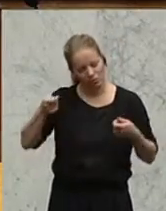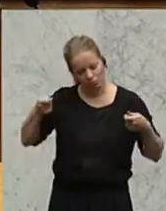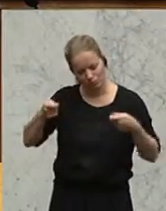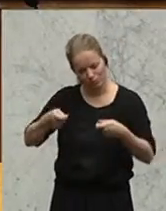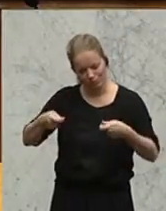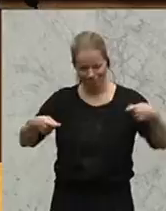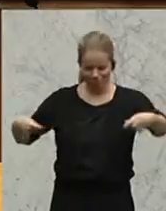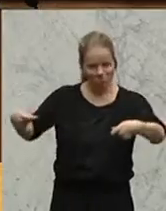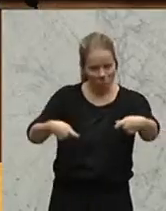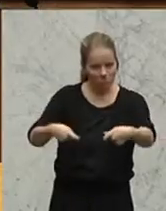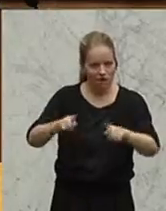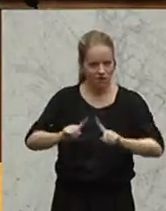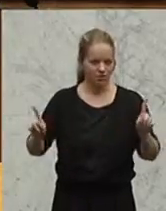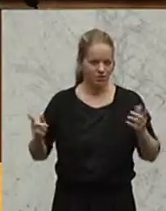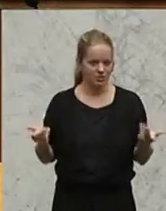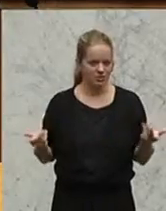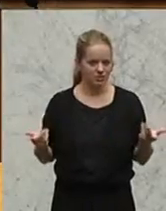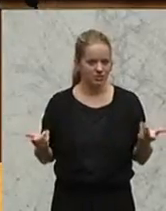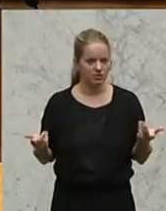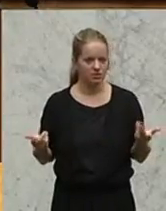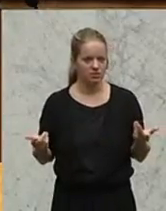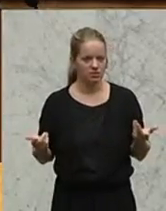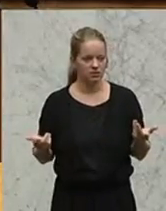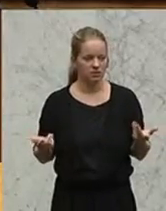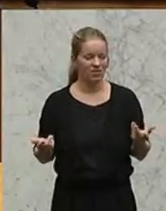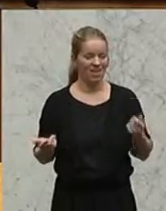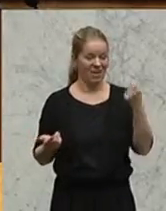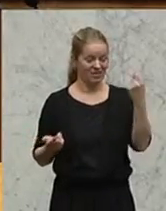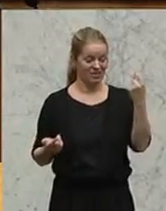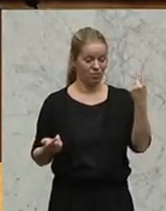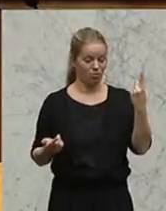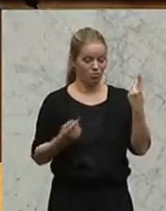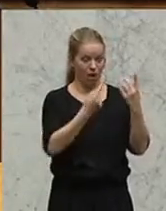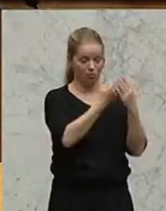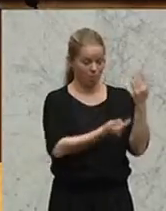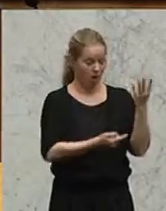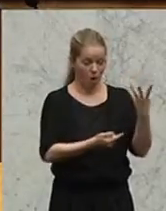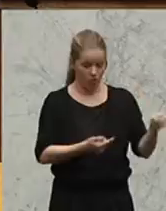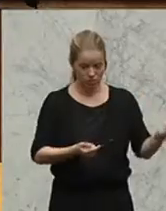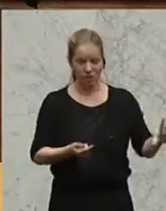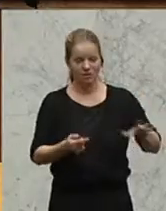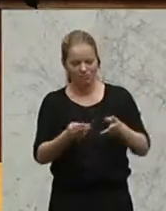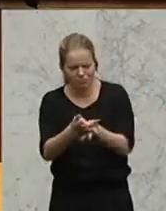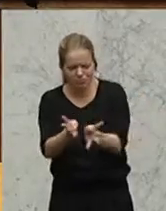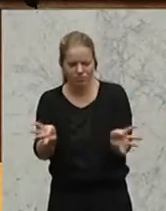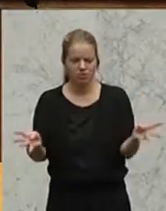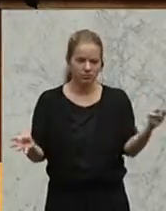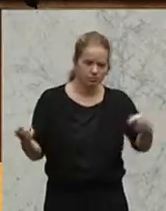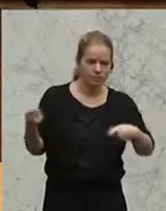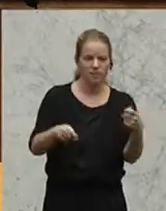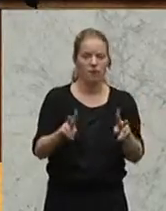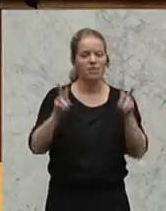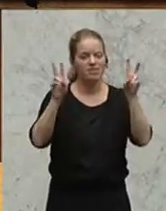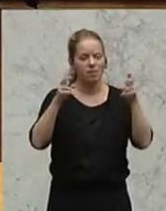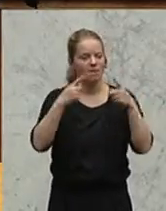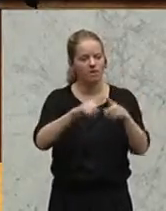denn die Vielzahl der Probleme liegt nicht sozusagen auf einer Seite, weil hier ein Finanzierer ausgefallen ist, sondern wir haben hier ein breites Spektrum an Themenfeldern, die wir behandeln sollten. Das heißt,